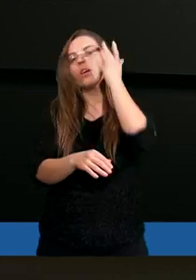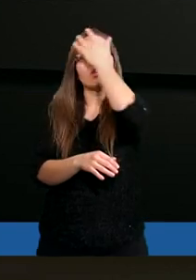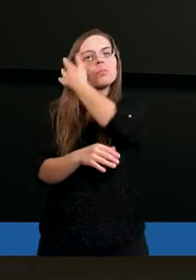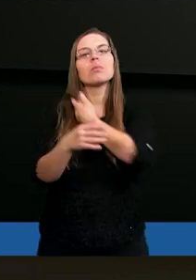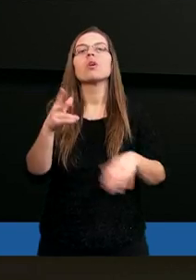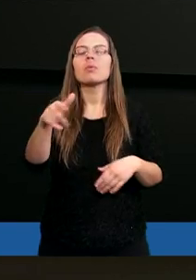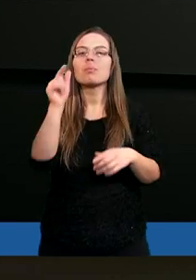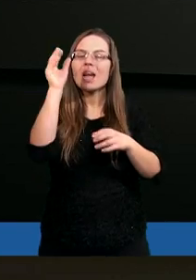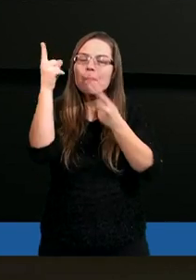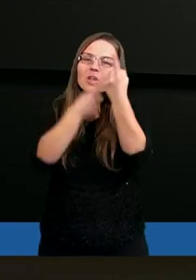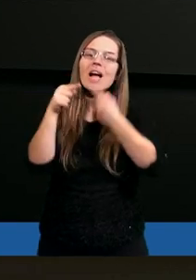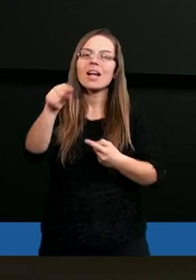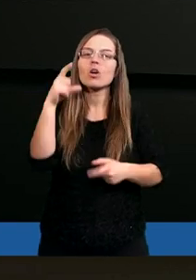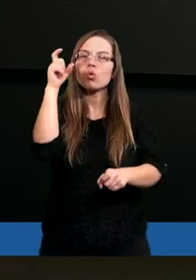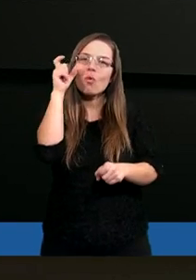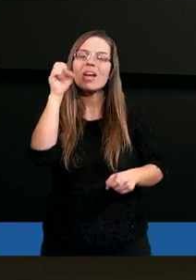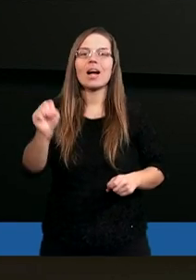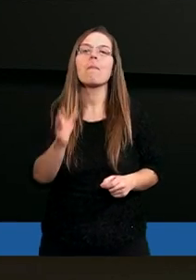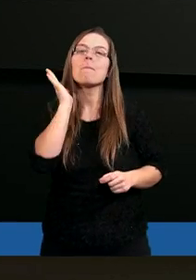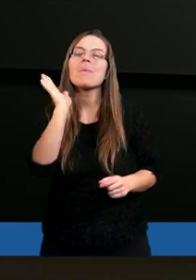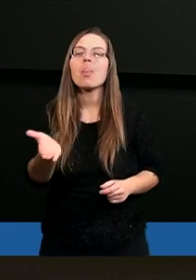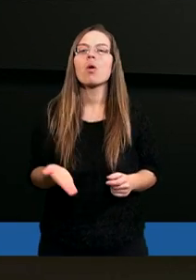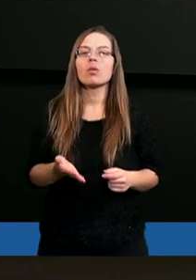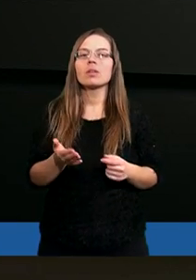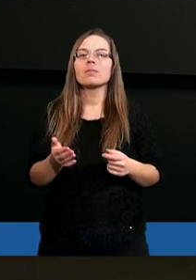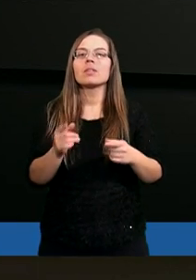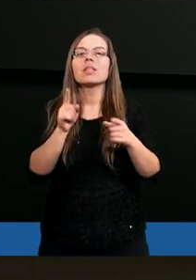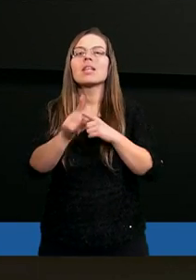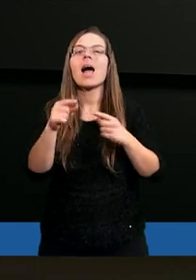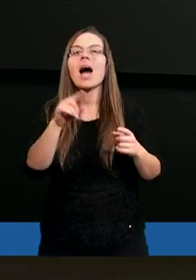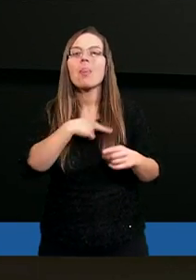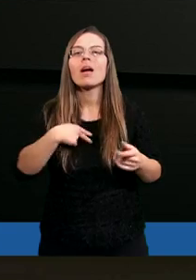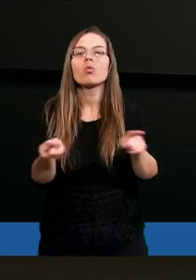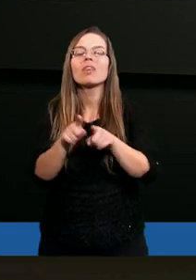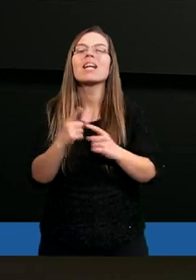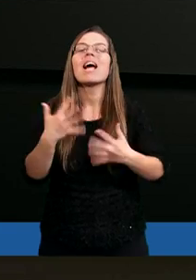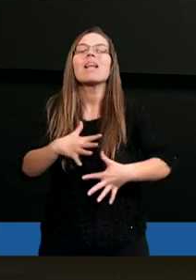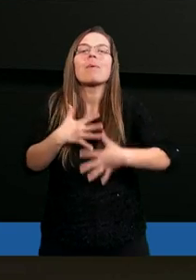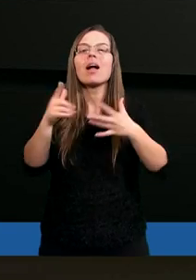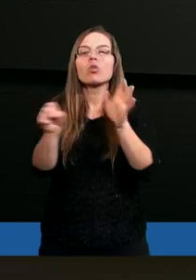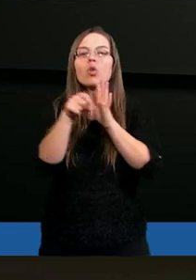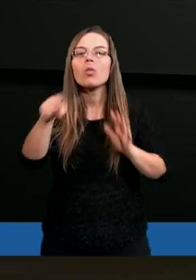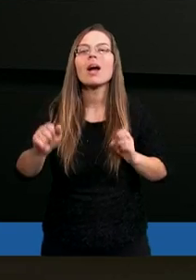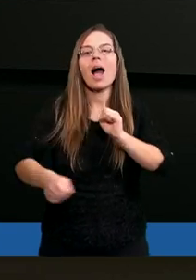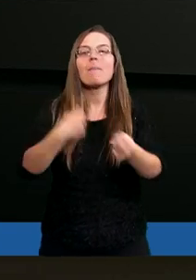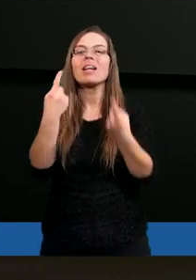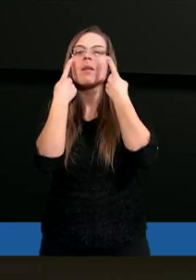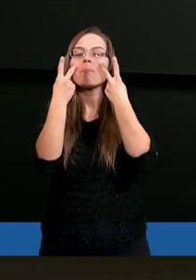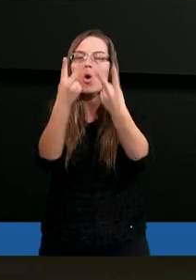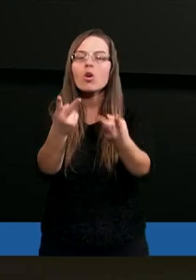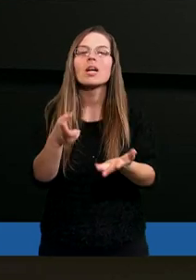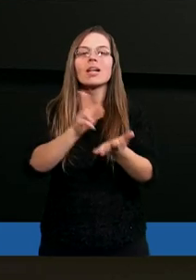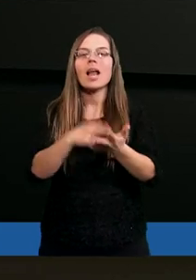przemyślenia tego człowieka będą dzisiaj dla nas również inspiracją do tego, aby spojrzeć na